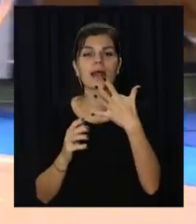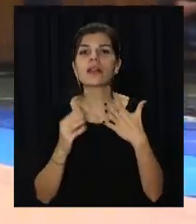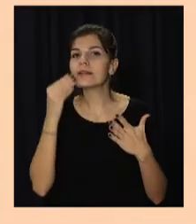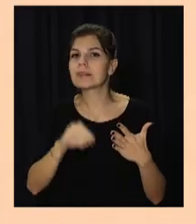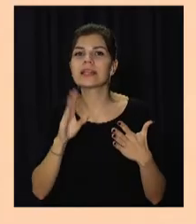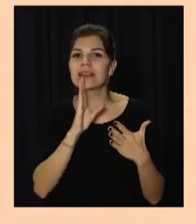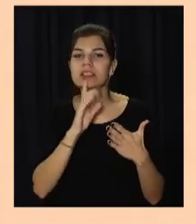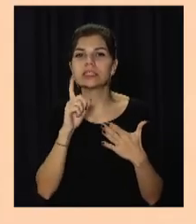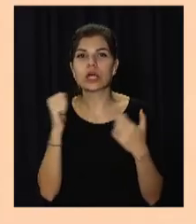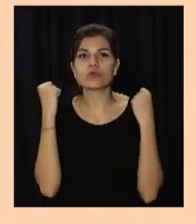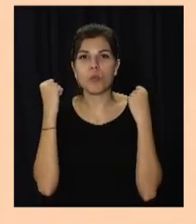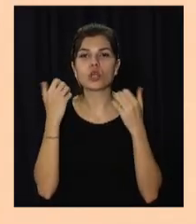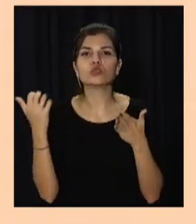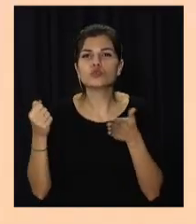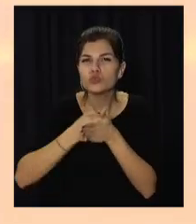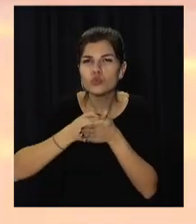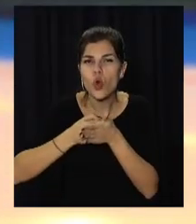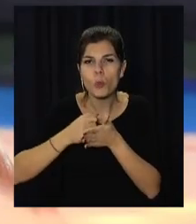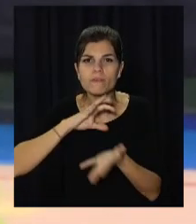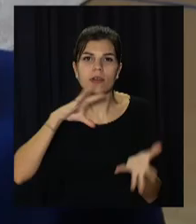рівчат за спортивні досягнення.